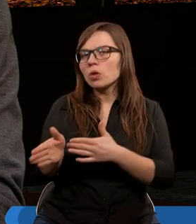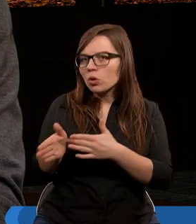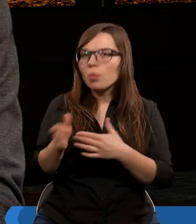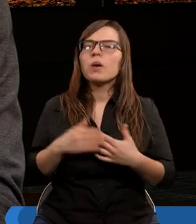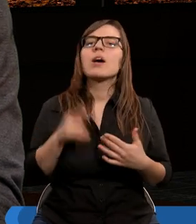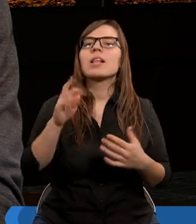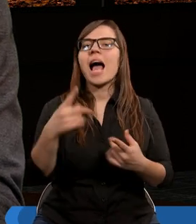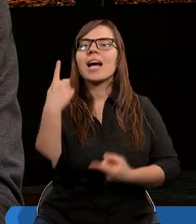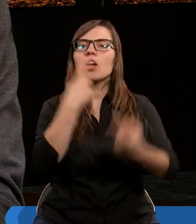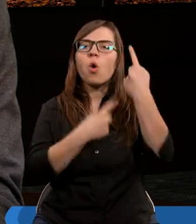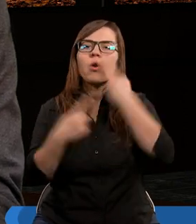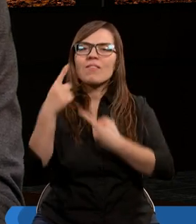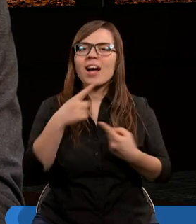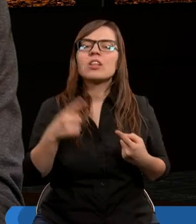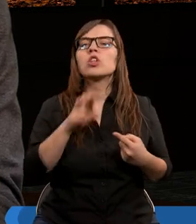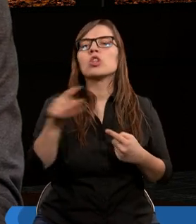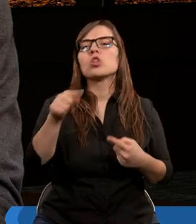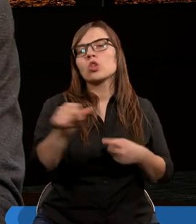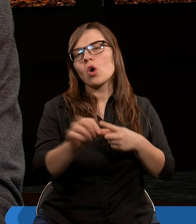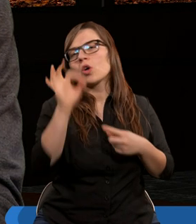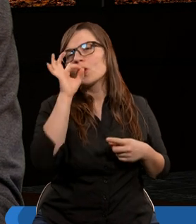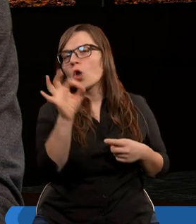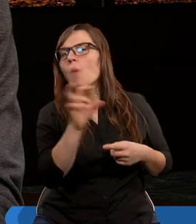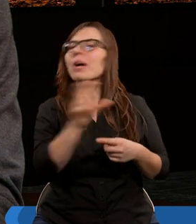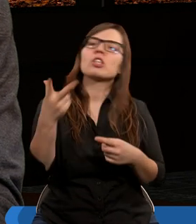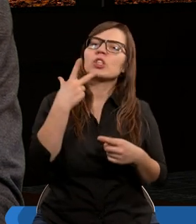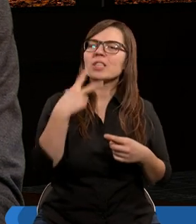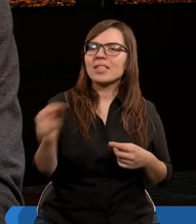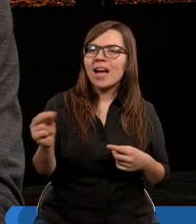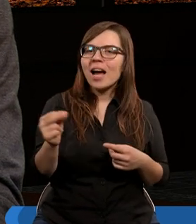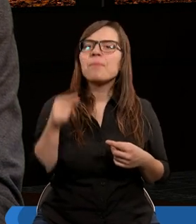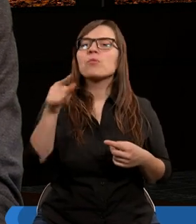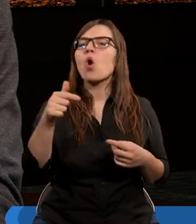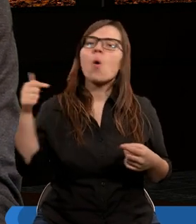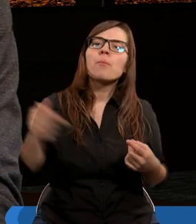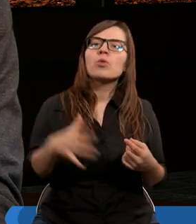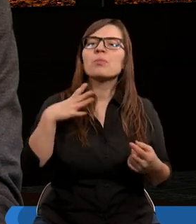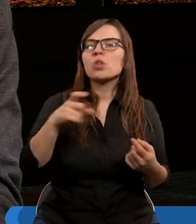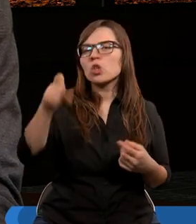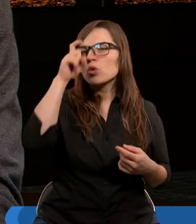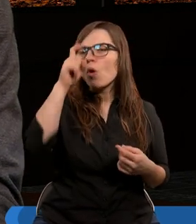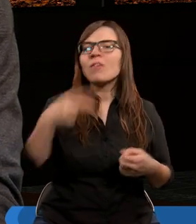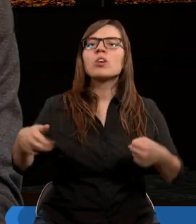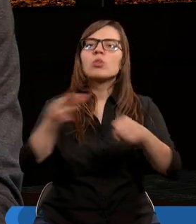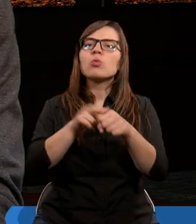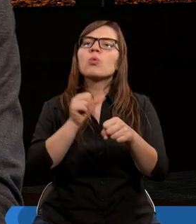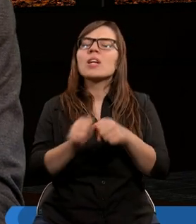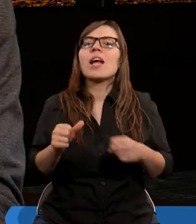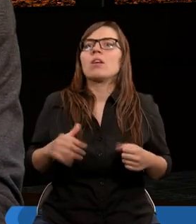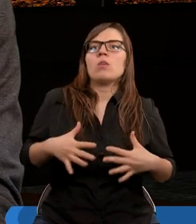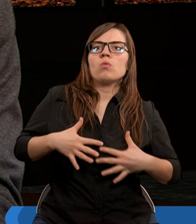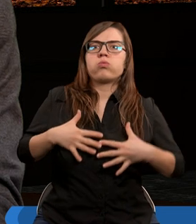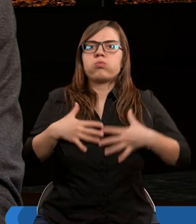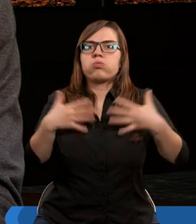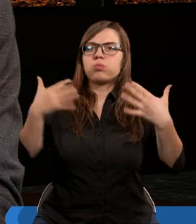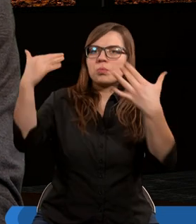Że takie rozważania, czy to jest dobre, czy niedobre, to musi być człowiek, który jest poruszony